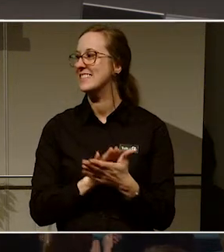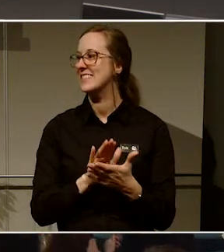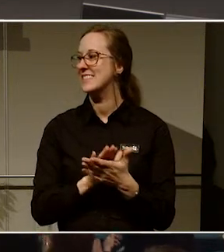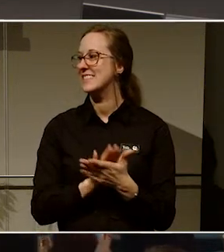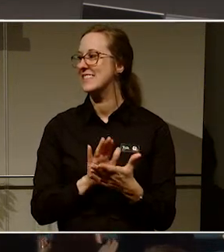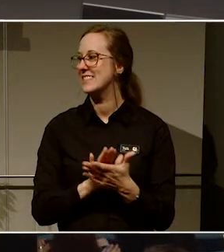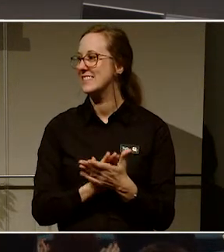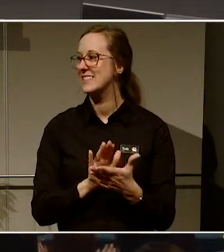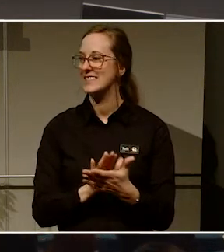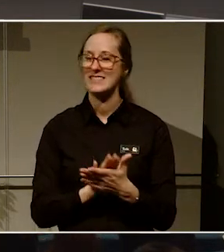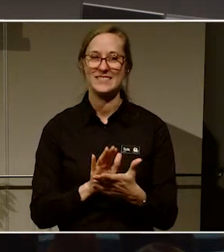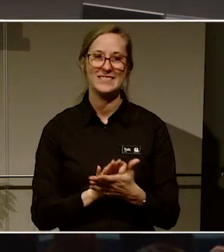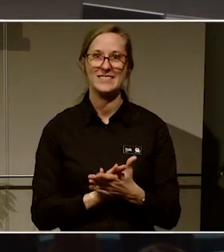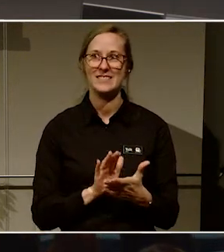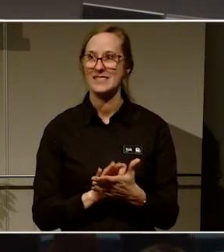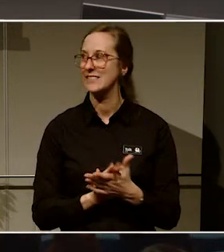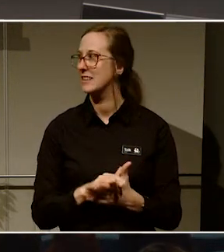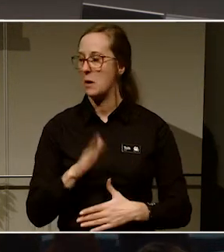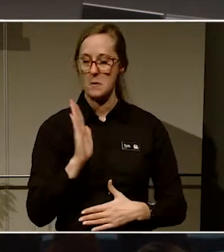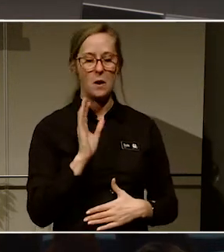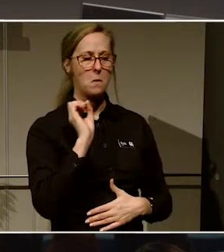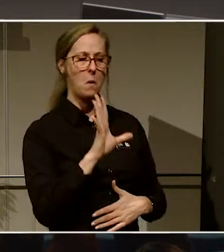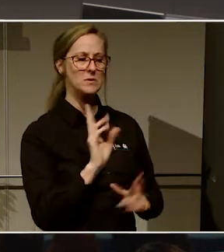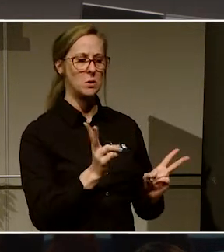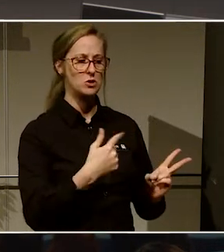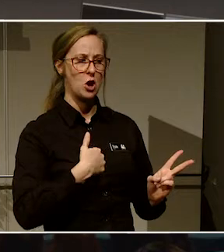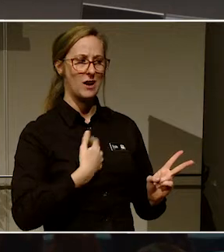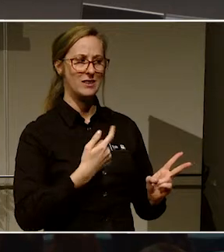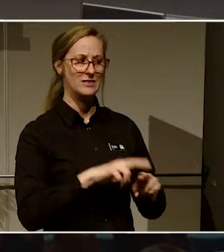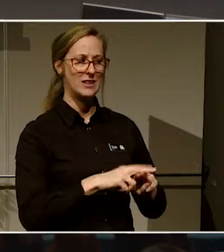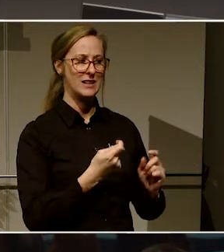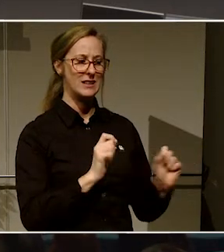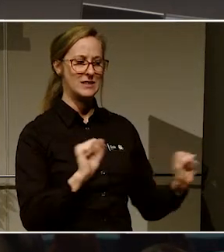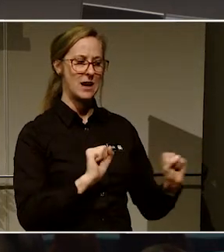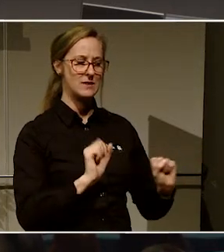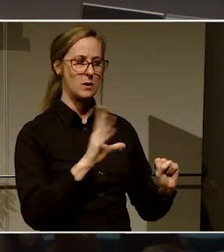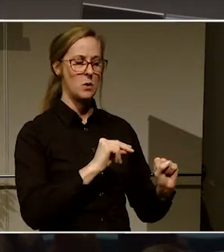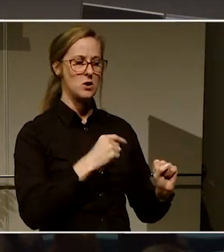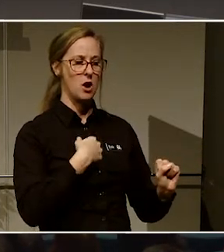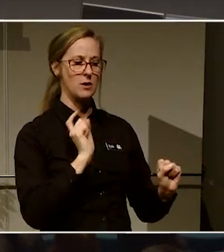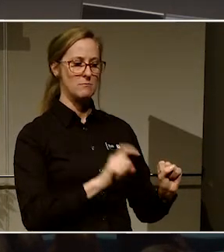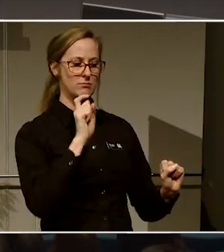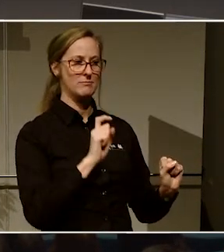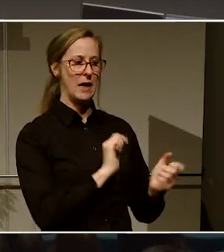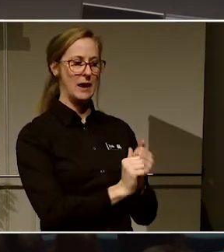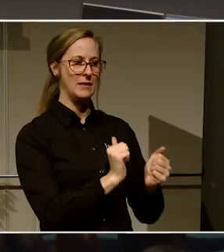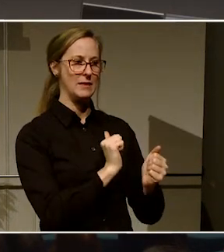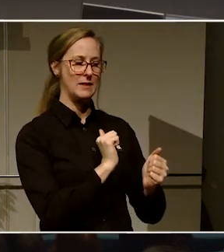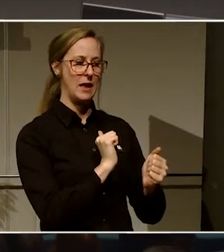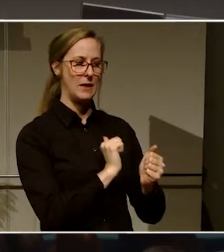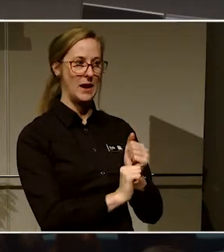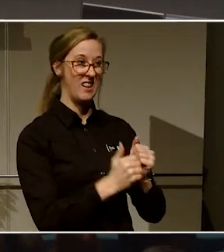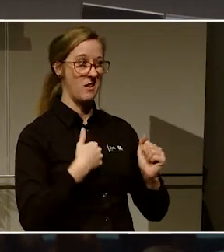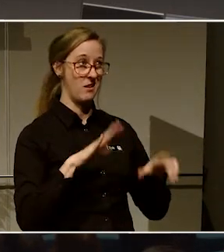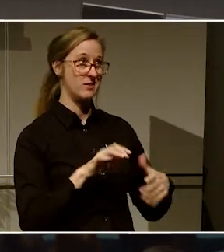Applåder Om man nu är en sån som jag, som blir lite stressad när jag klickar på redigera-knappen och jag har kanske redigerat tre